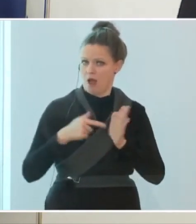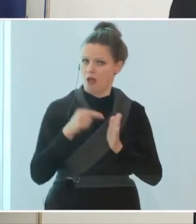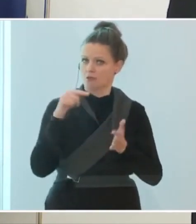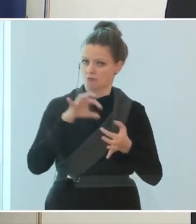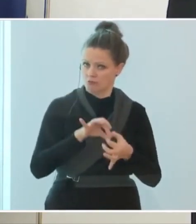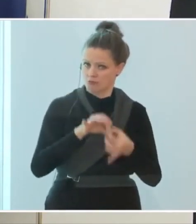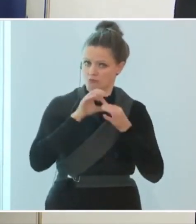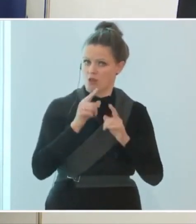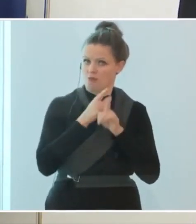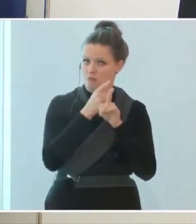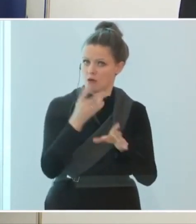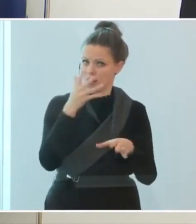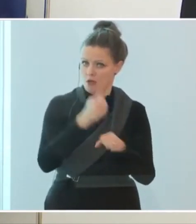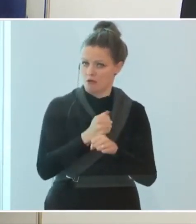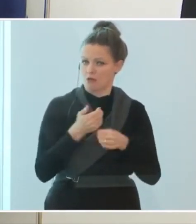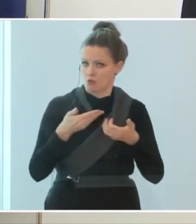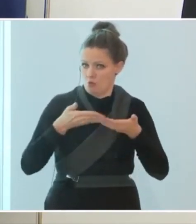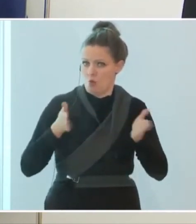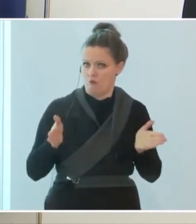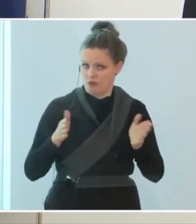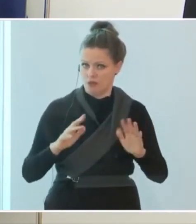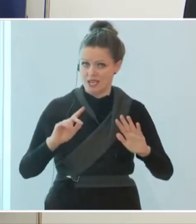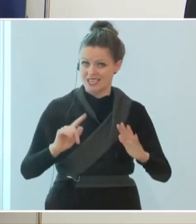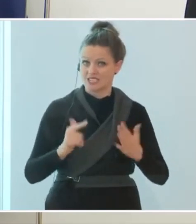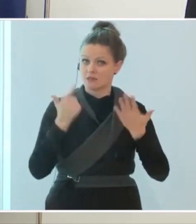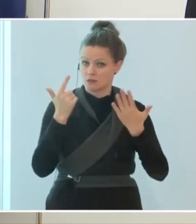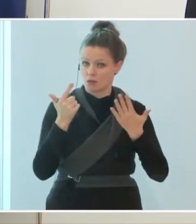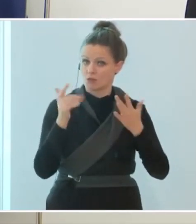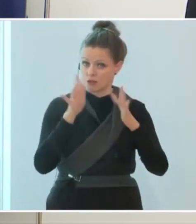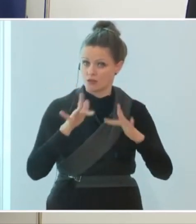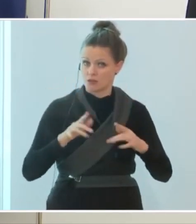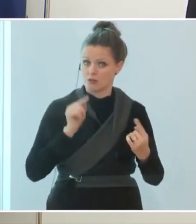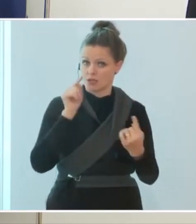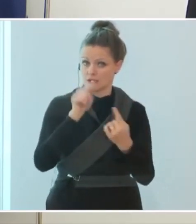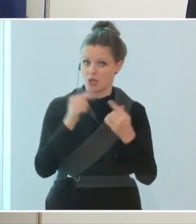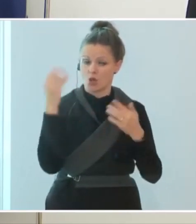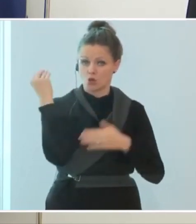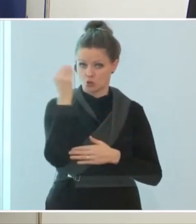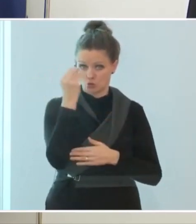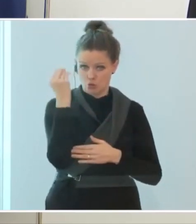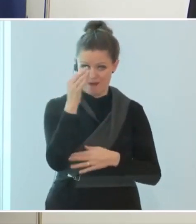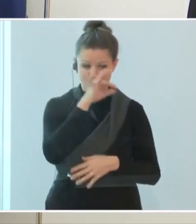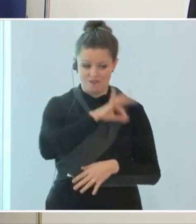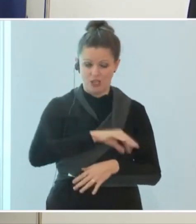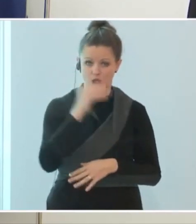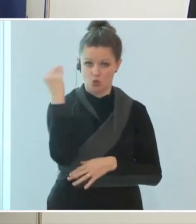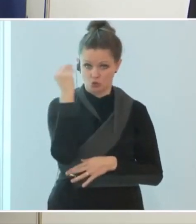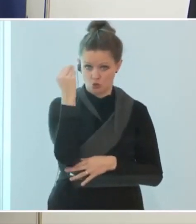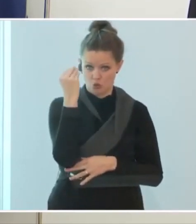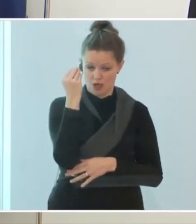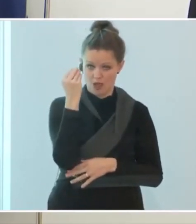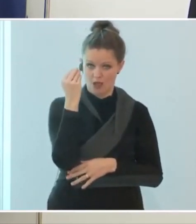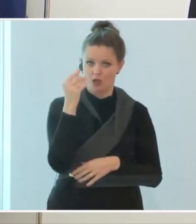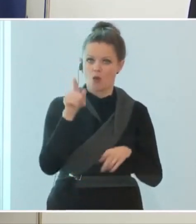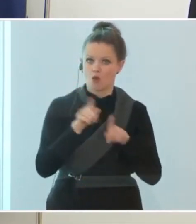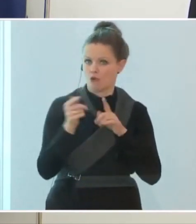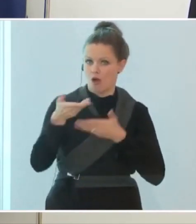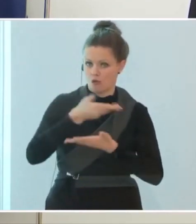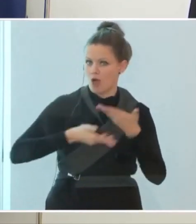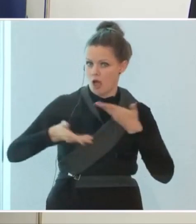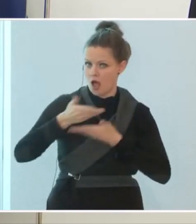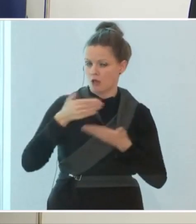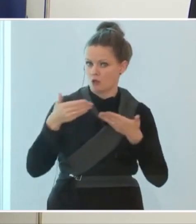immer gesagt, dass mit dem Sinten die Schulen, in dem Fall eben die Pflichtschulen, aber natürlich auch der Handel